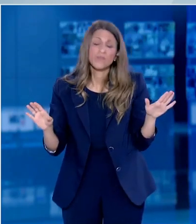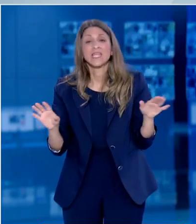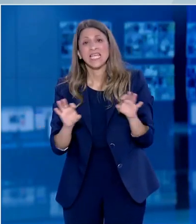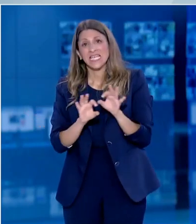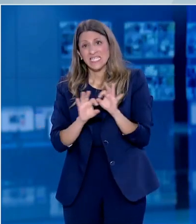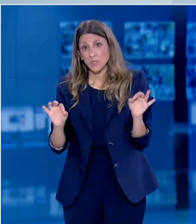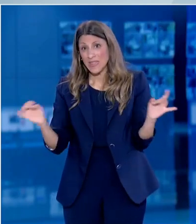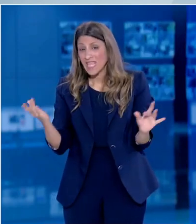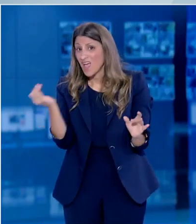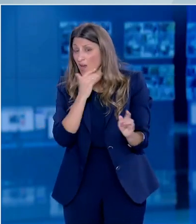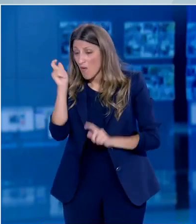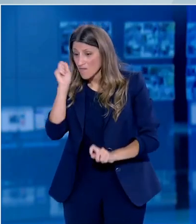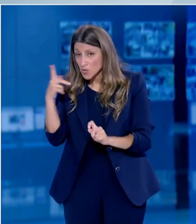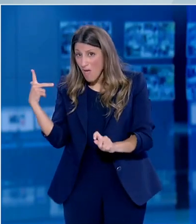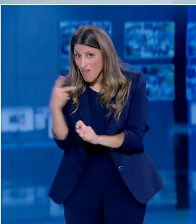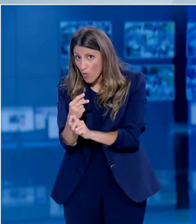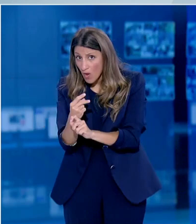σε επαρκής ποσότητας για όλο τον κόσμο.